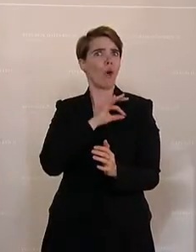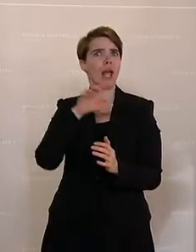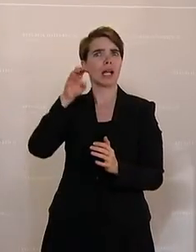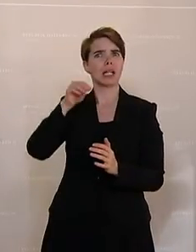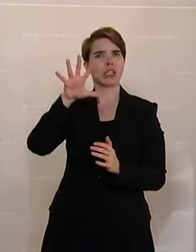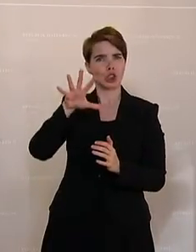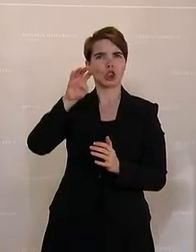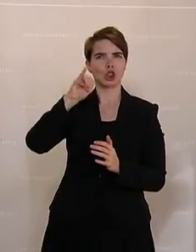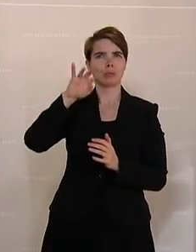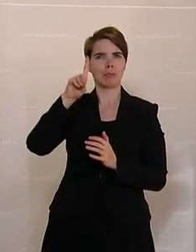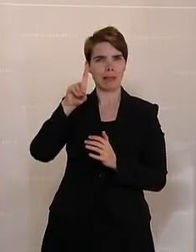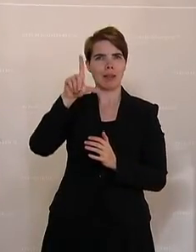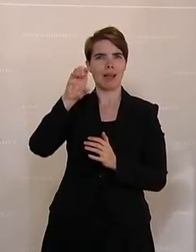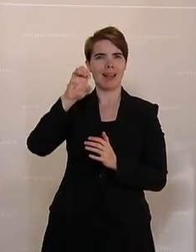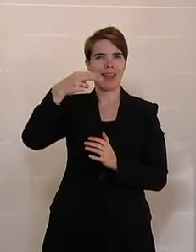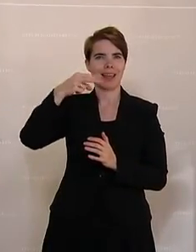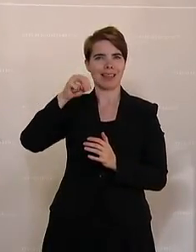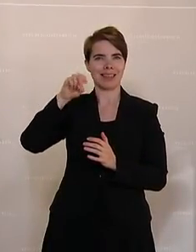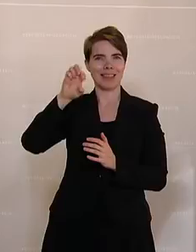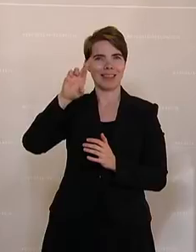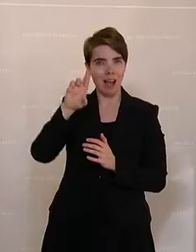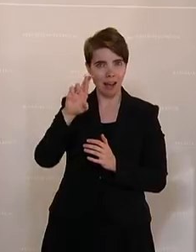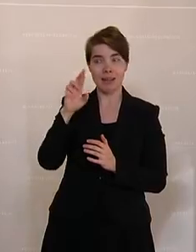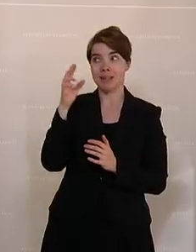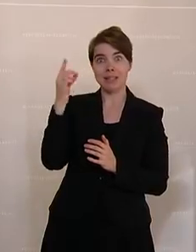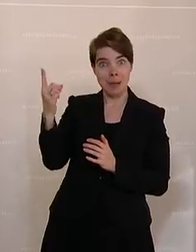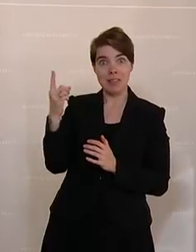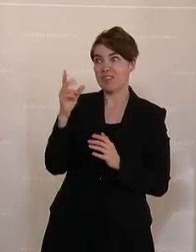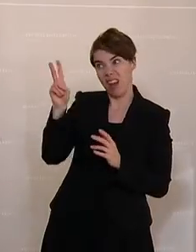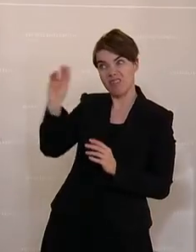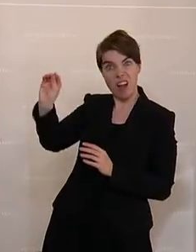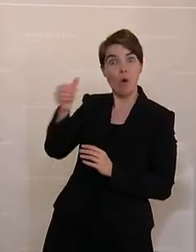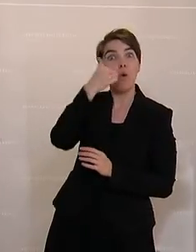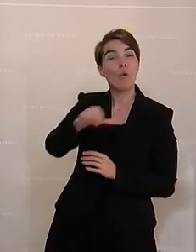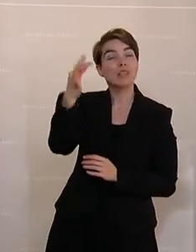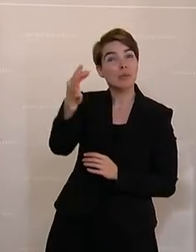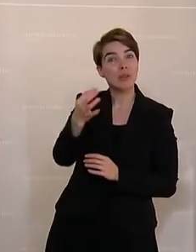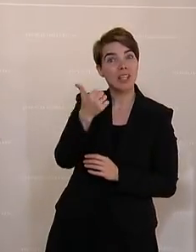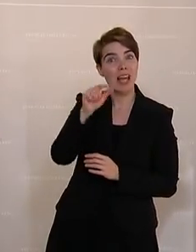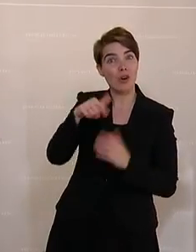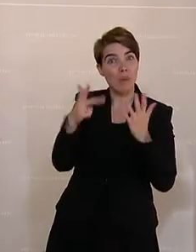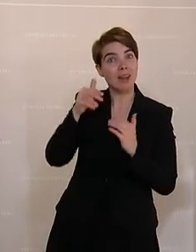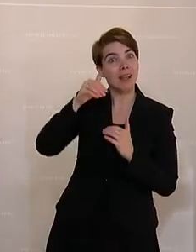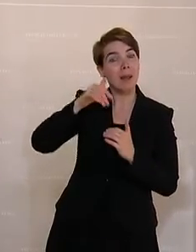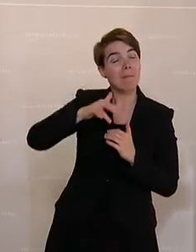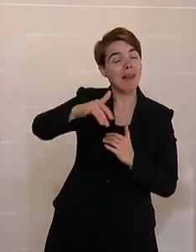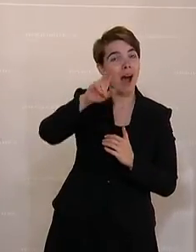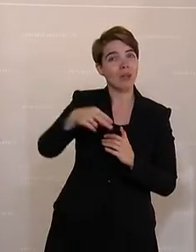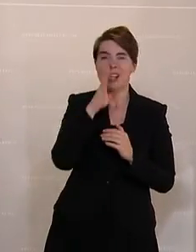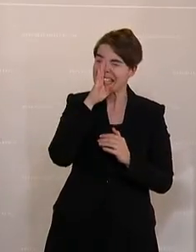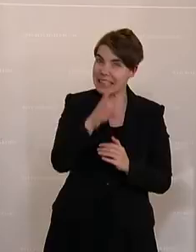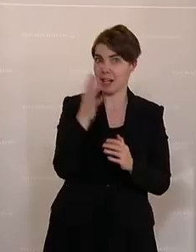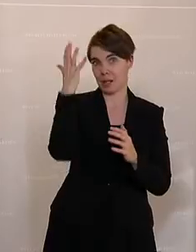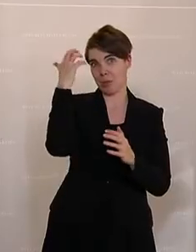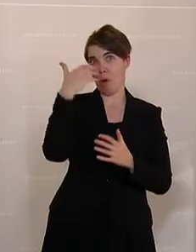ganz klar und deutlich sagen. 100 Prozent dieser 1,8 Milliarden Euro kommen direkt zu den Bauern. Wir